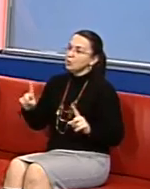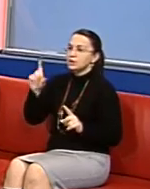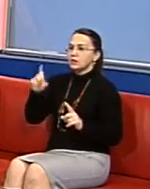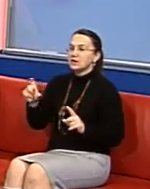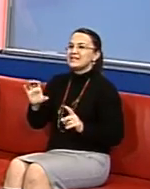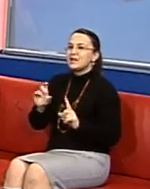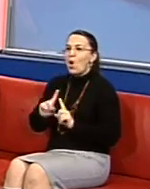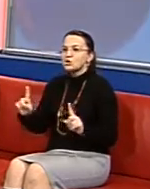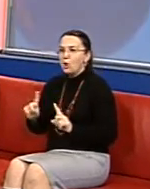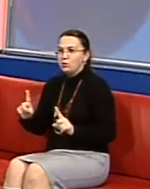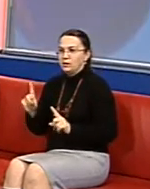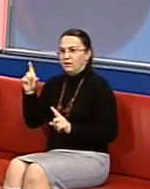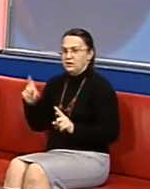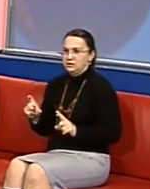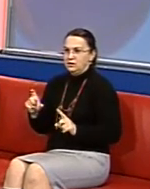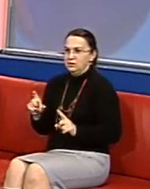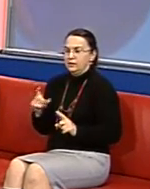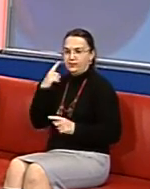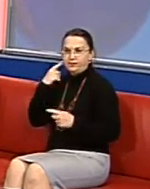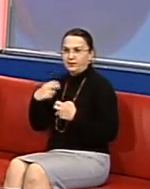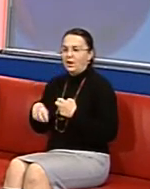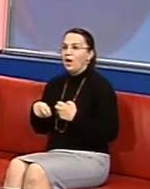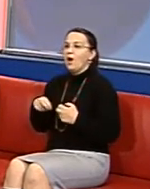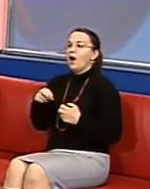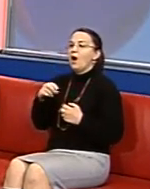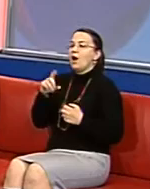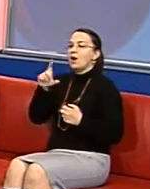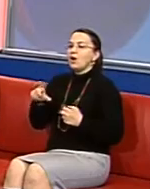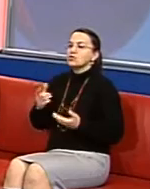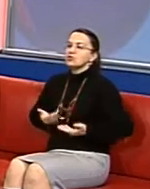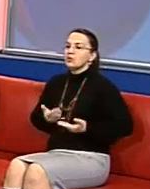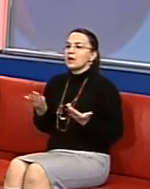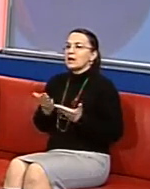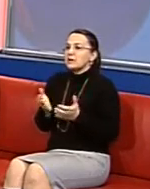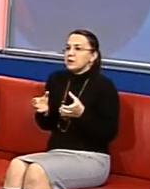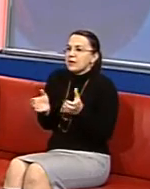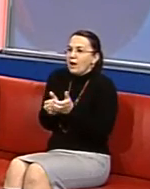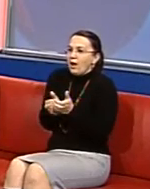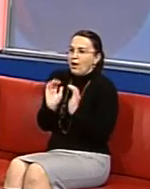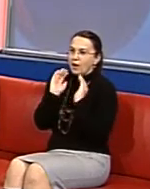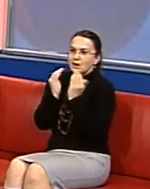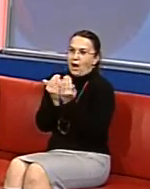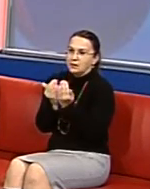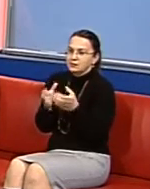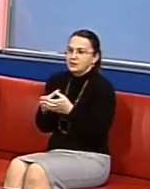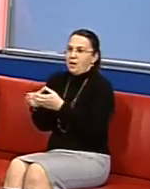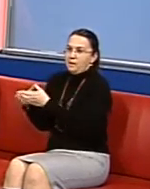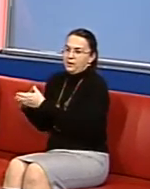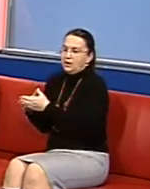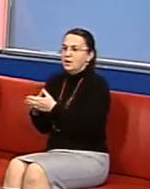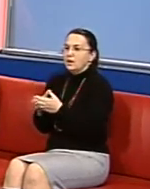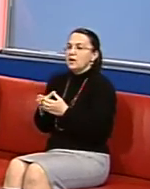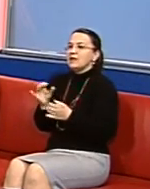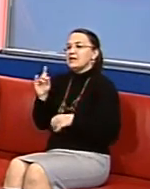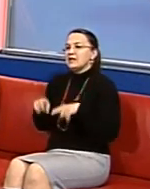особливостями, вони здебільш живуть якимись кастами закритими І інколи